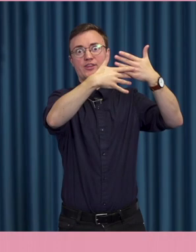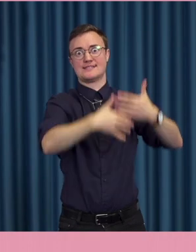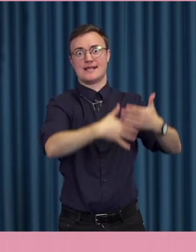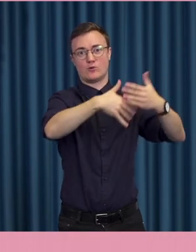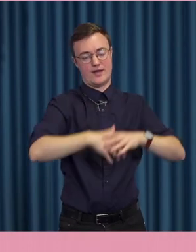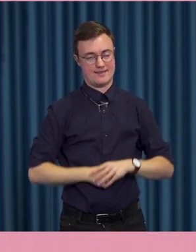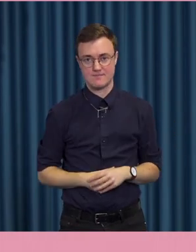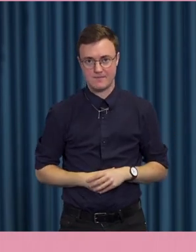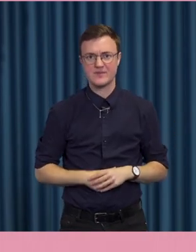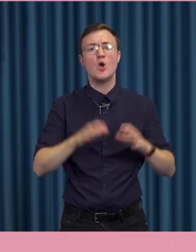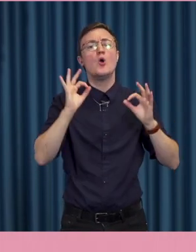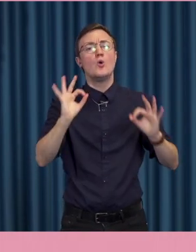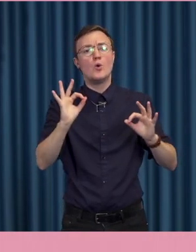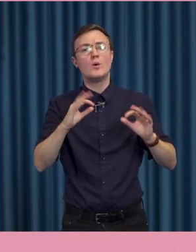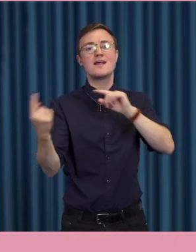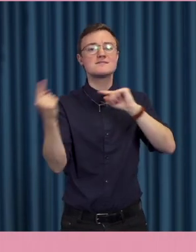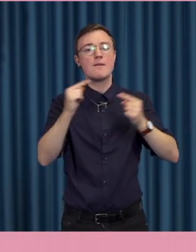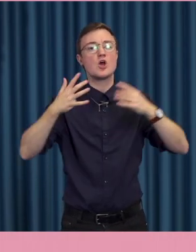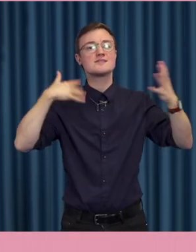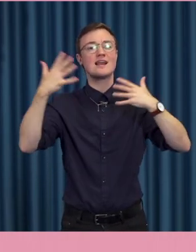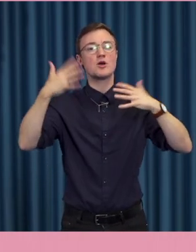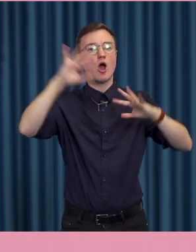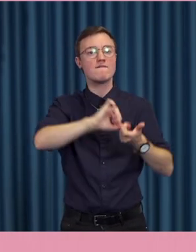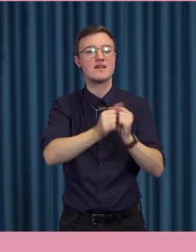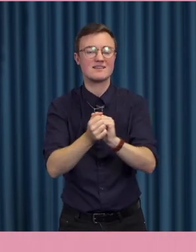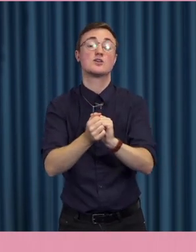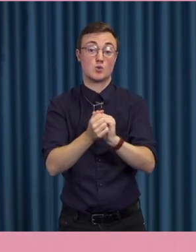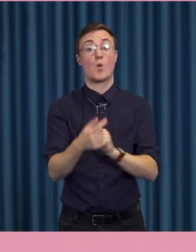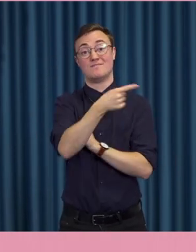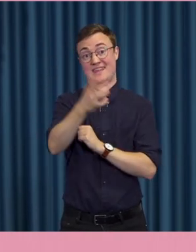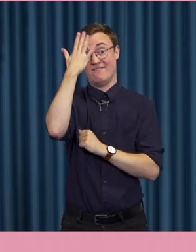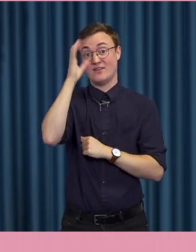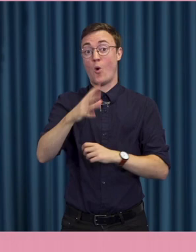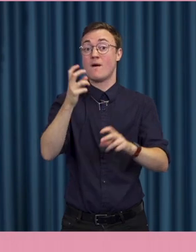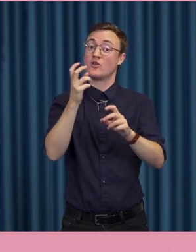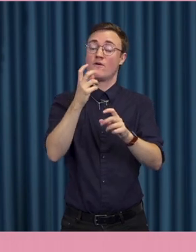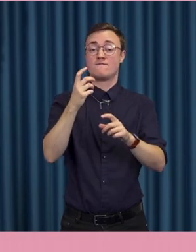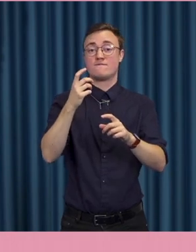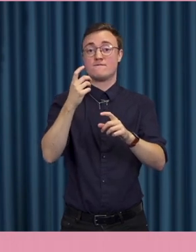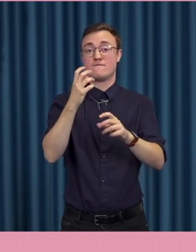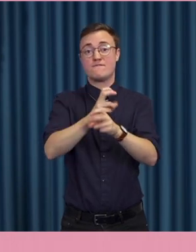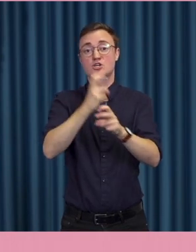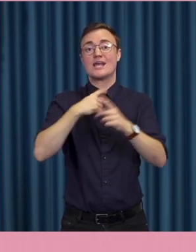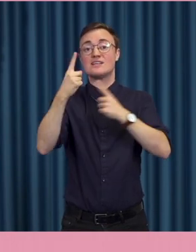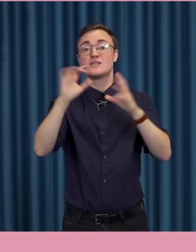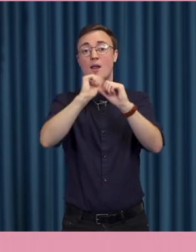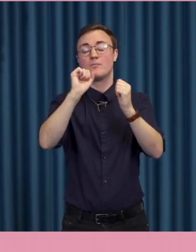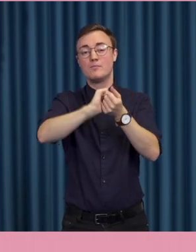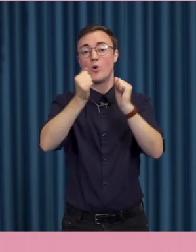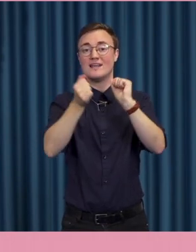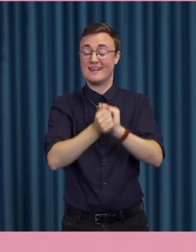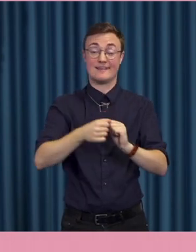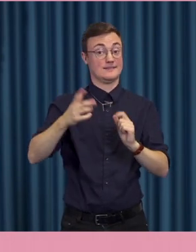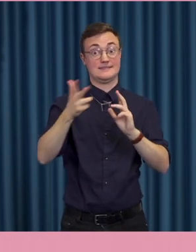Alla som försöker diskutera politik i sociala medier vet ju att det snabbt kan spåra ur. Det korta formatet i kombination med